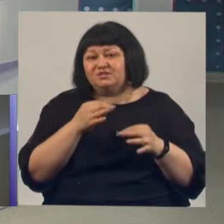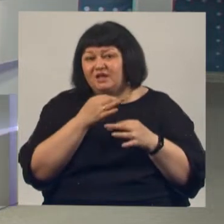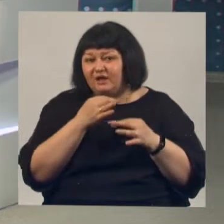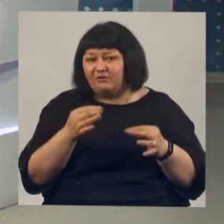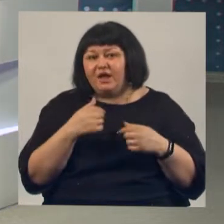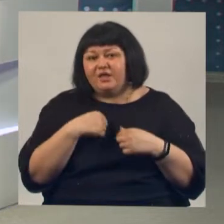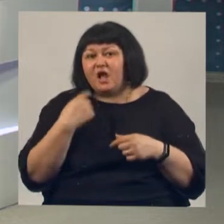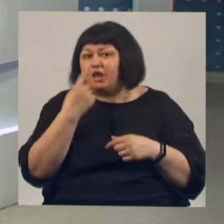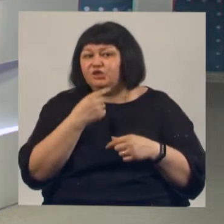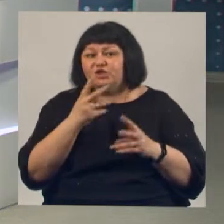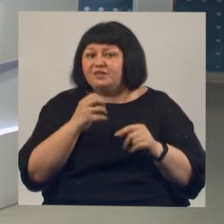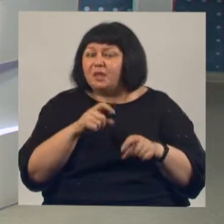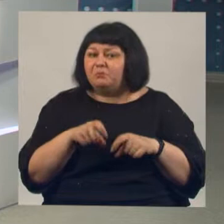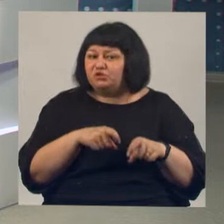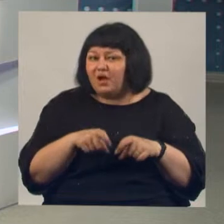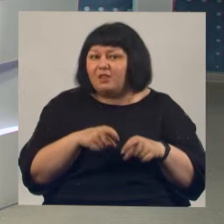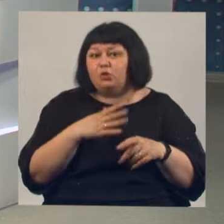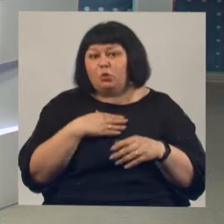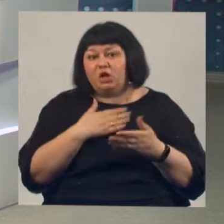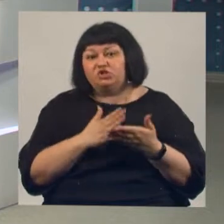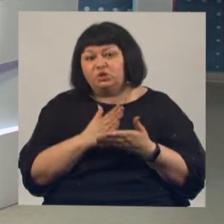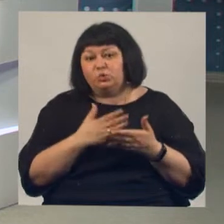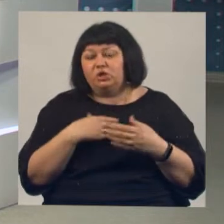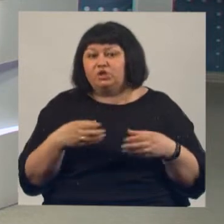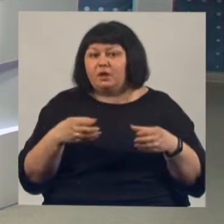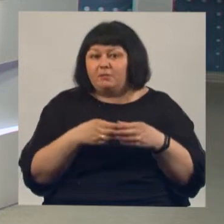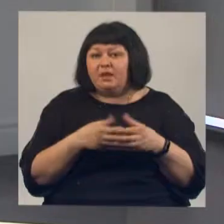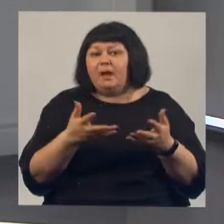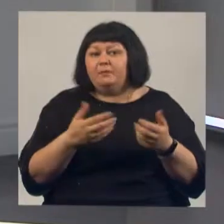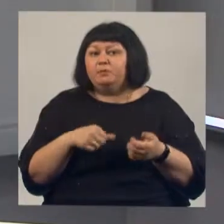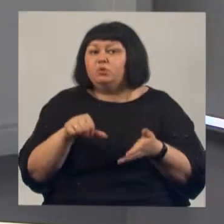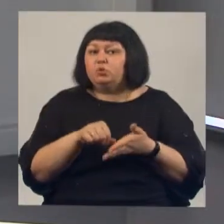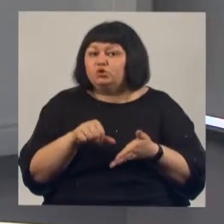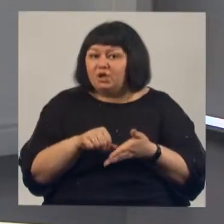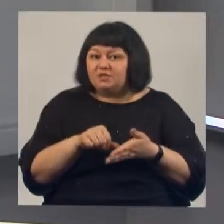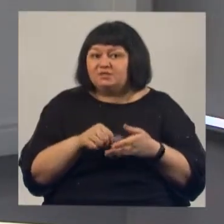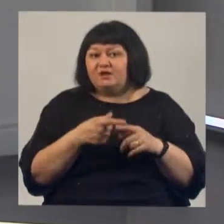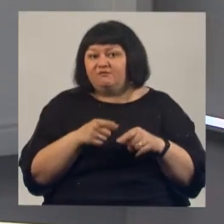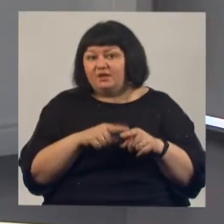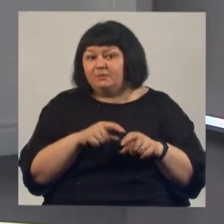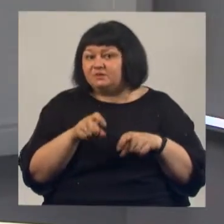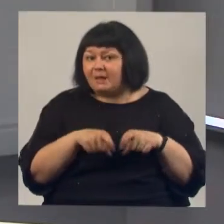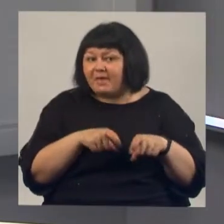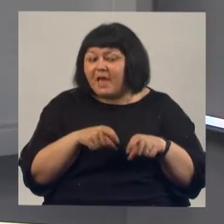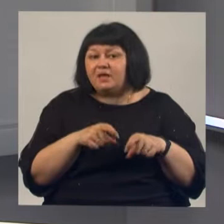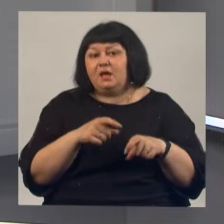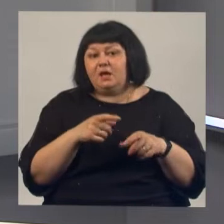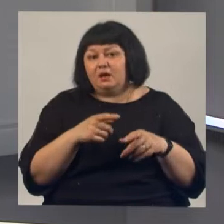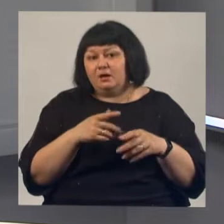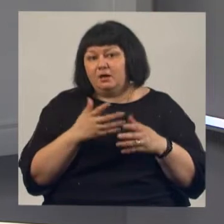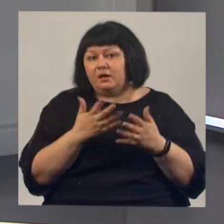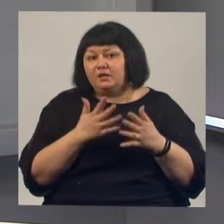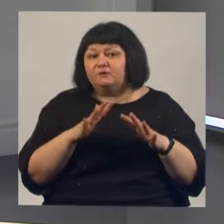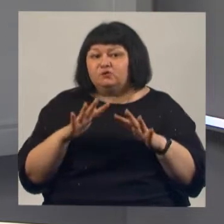лично не бежала, но наши сотрудники, наша команда, естественно, принимают участие в этом забеге. В случае каких-то форс